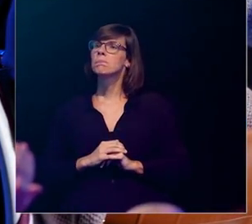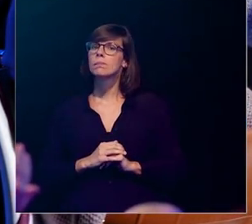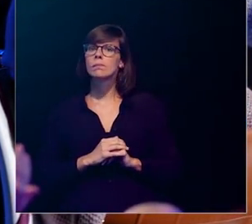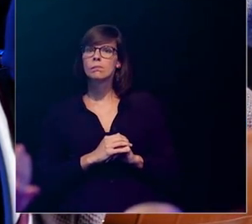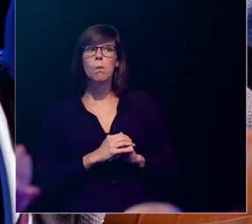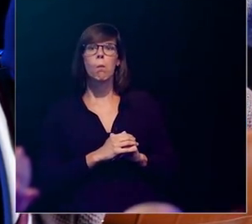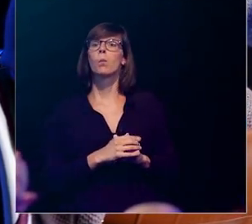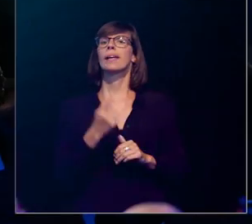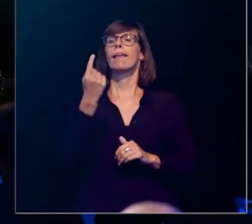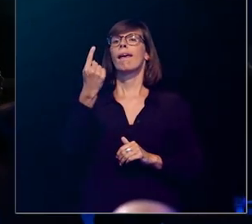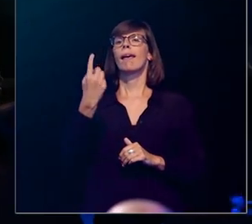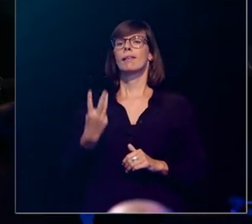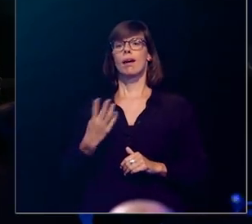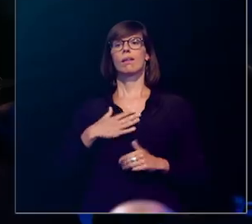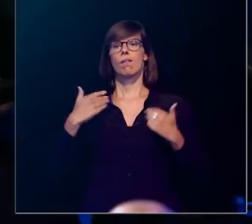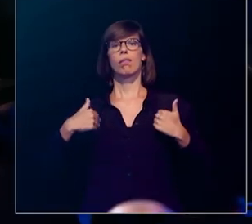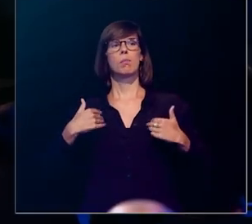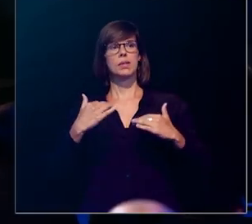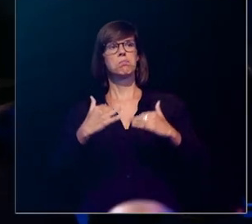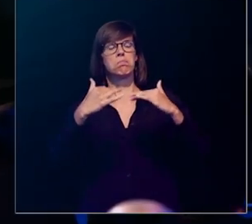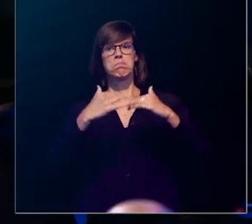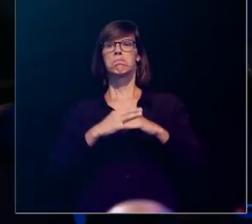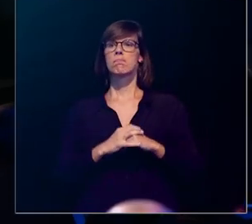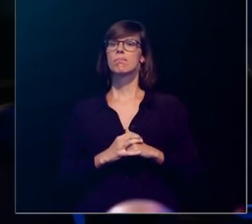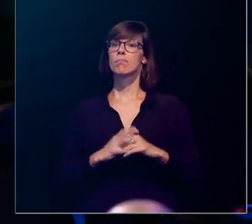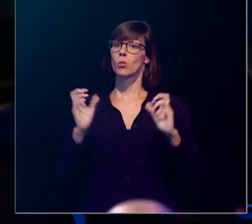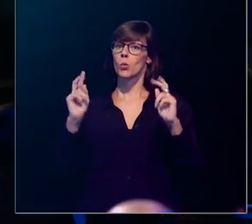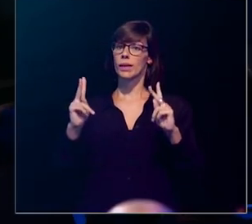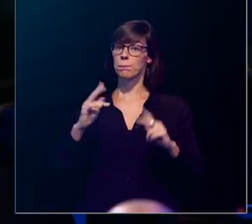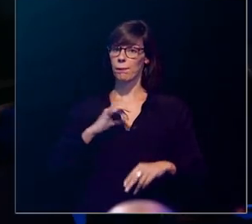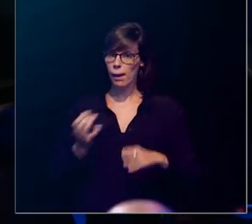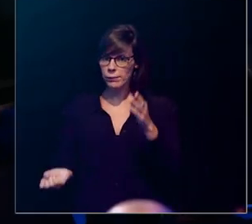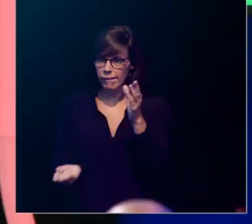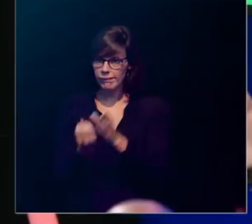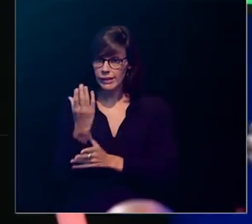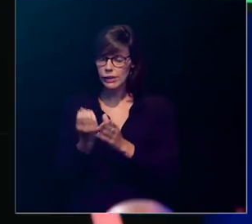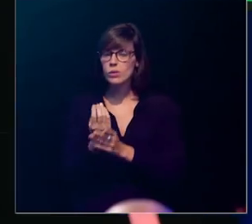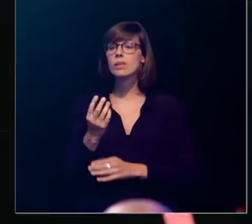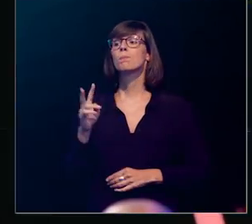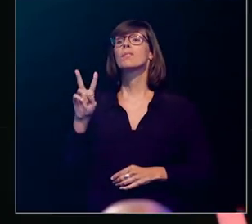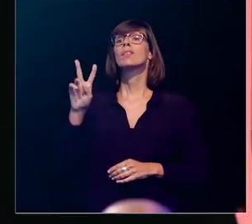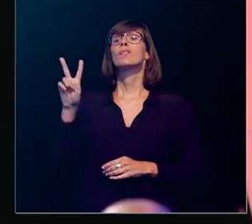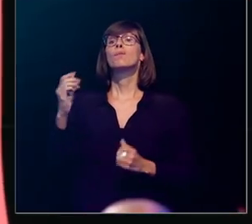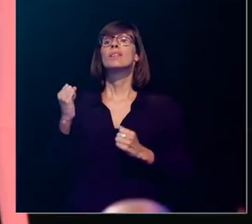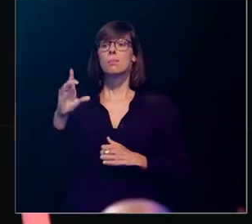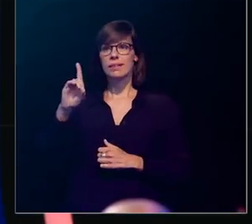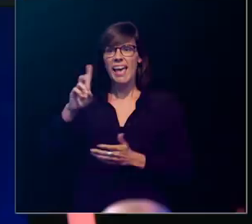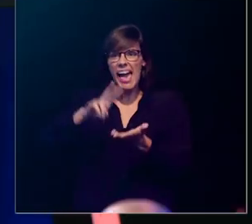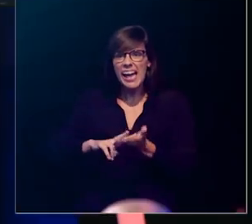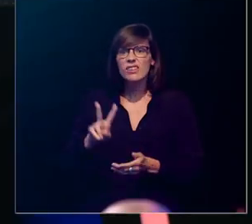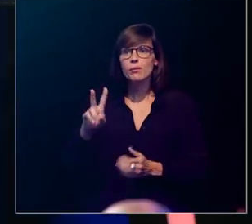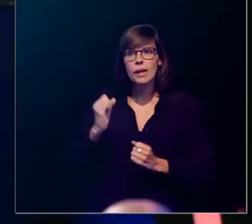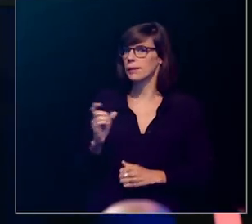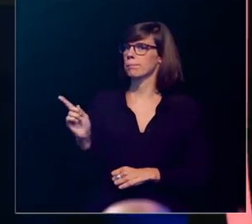Eén derde van de mensen. Oké. Wel, ik heb nieuws voor u. Vitamine D is eigenlijk geen vitamine.